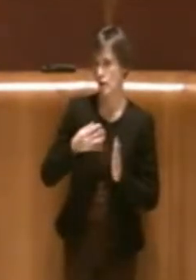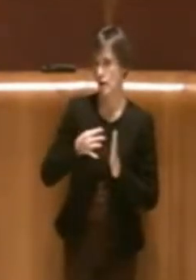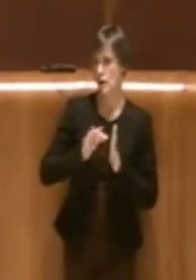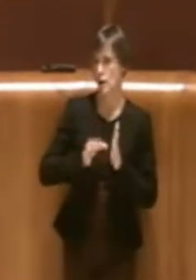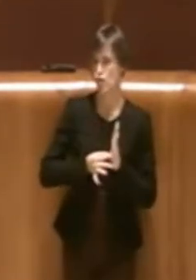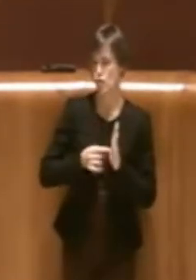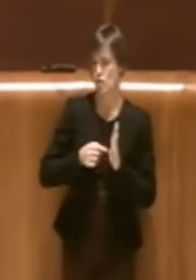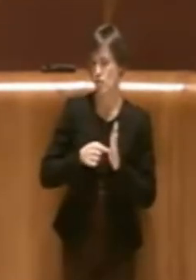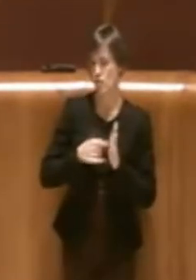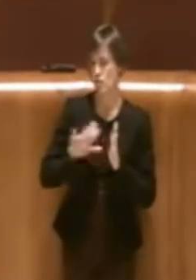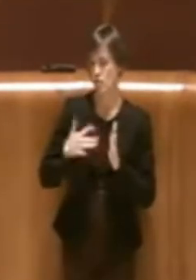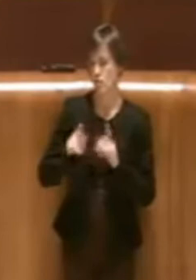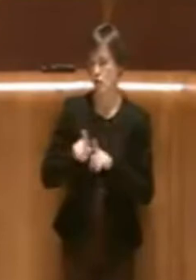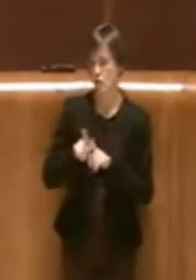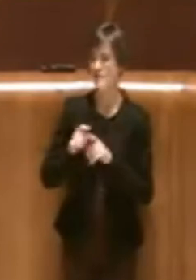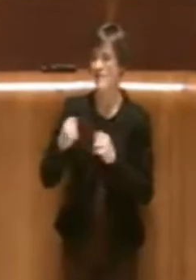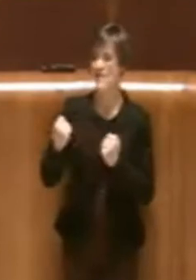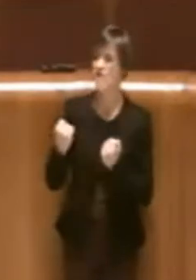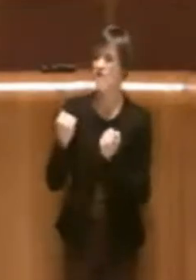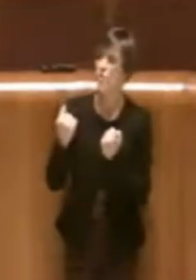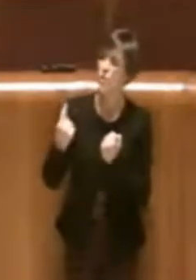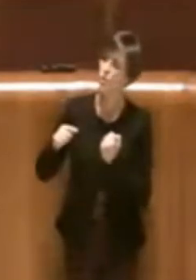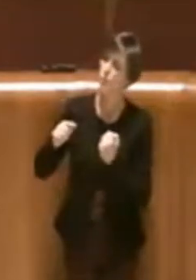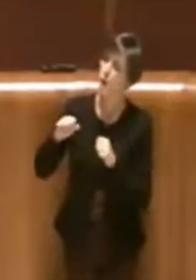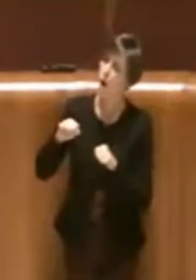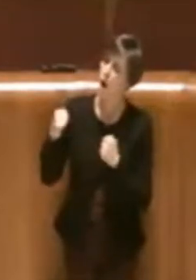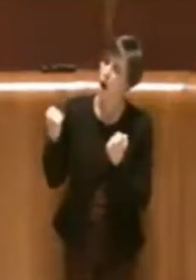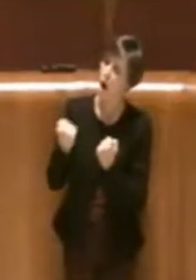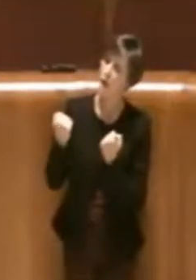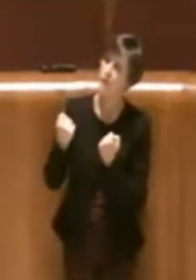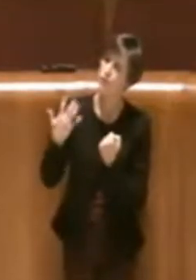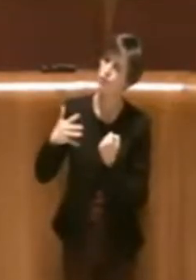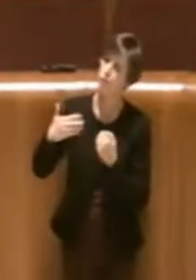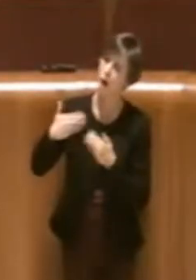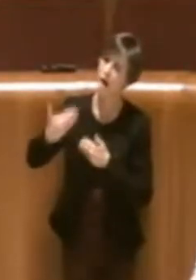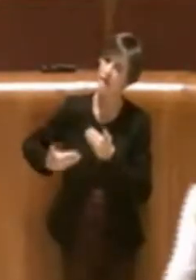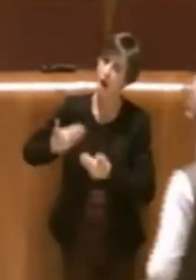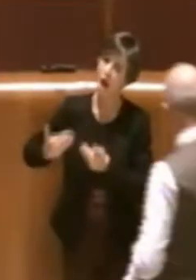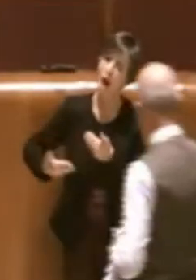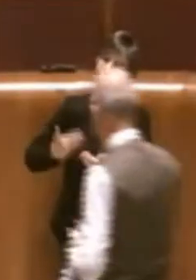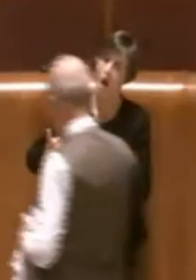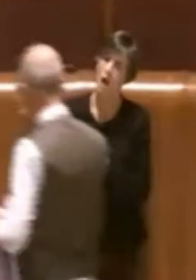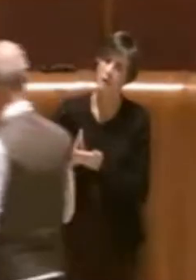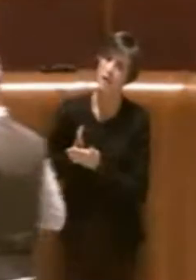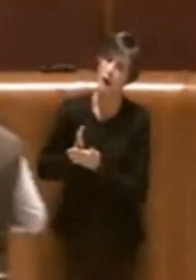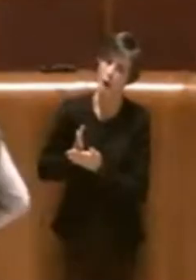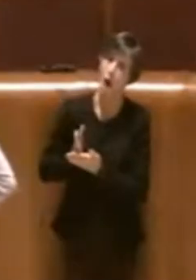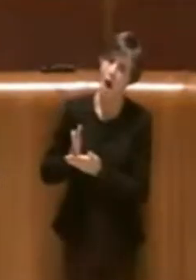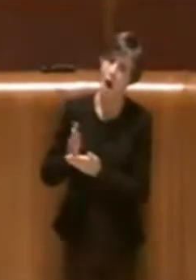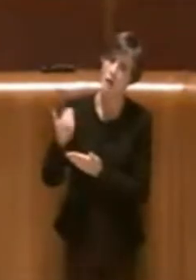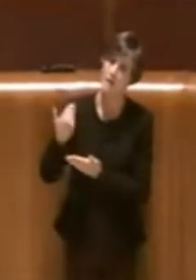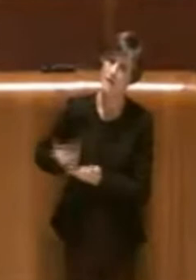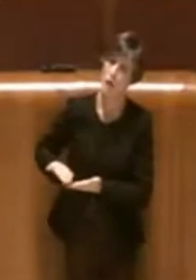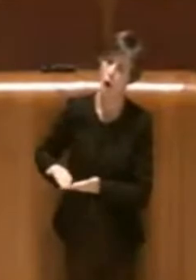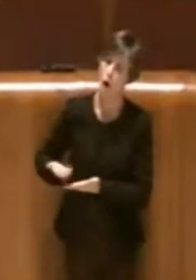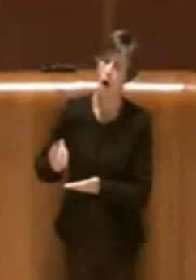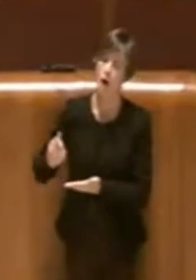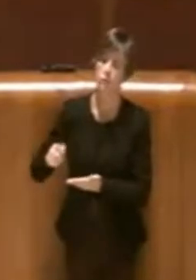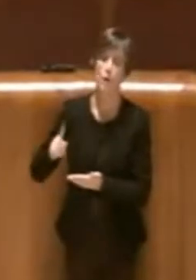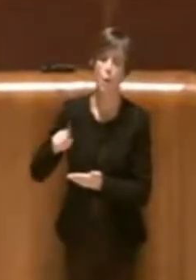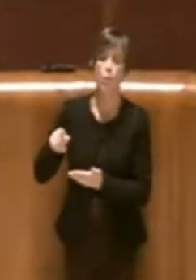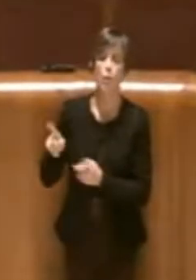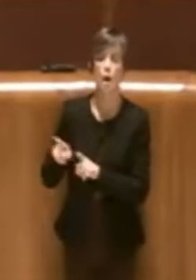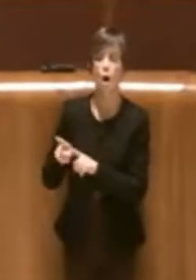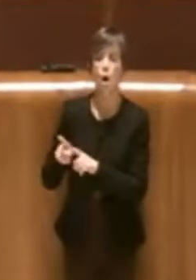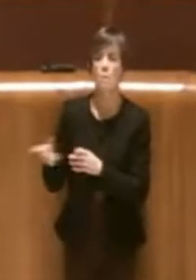che già è stata portata avanti nel corso di questi anni e soprattutto anche in accoglimento di